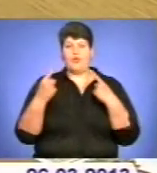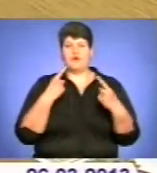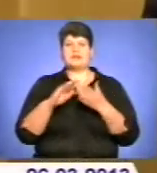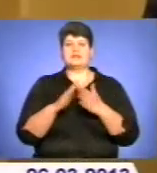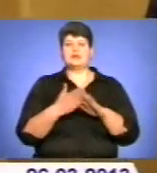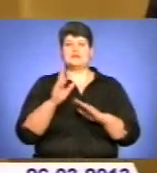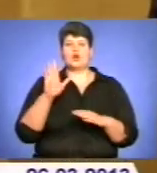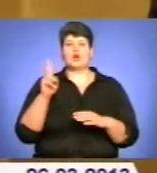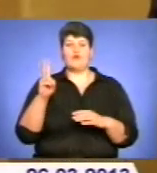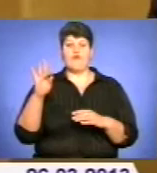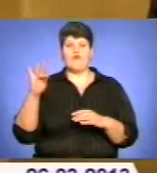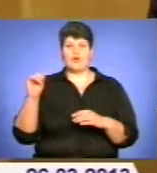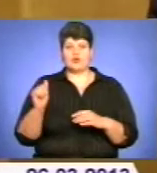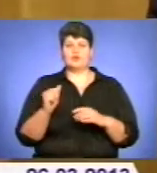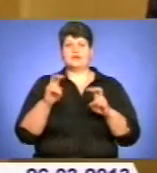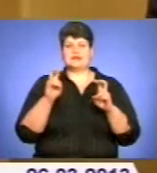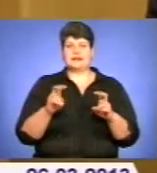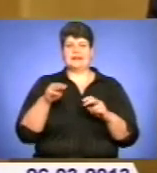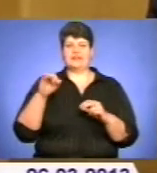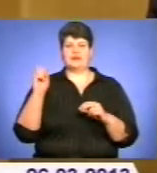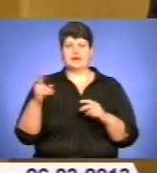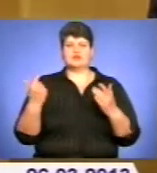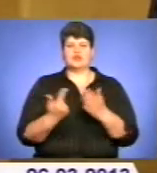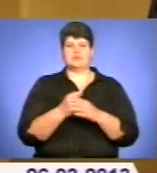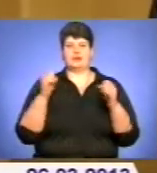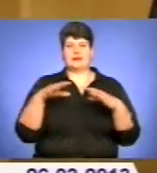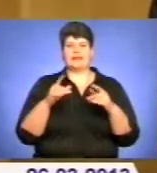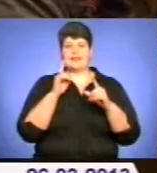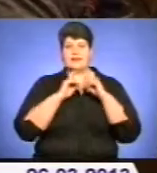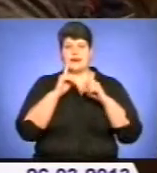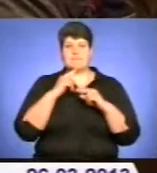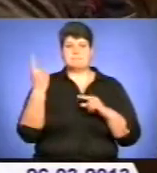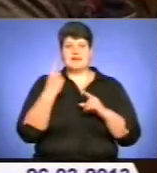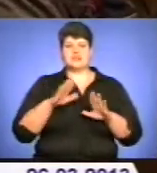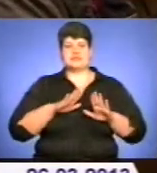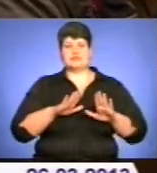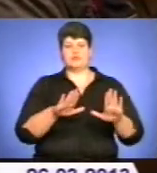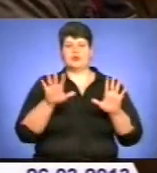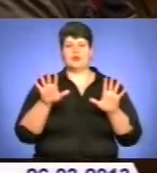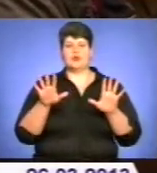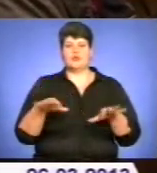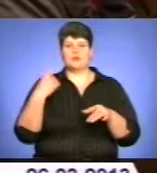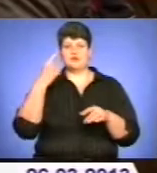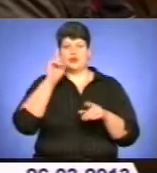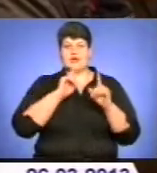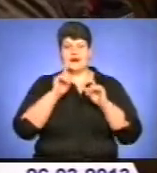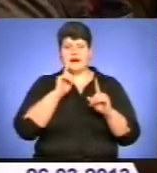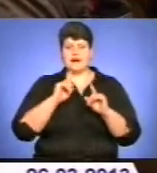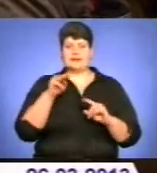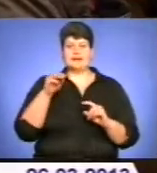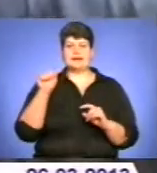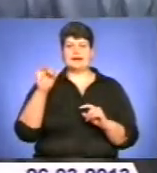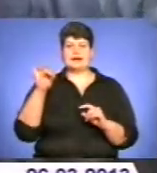раді та на засіданні ТВК депутати знову зібралися на нараду. Врешті перший заступник голови обласної ради Сергій Тарашевський оголосив про